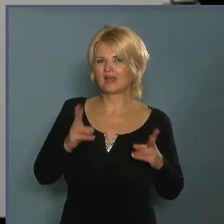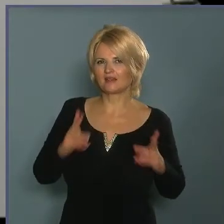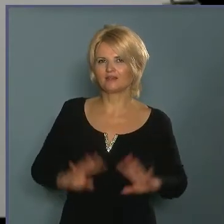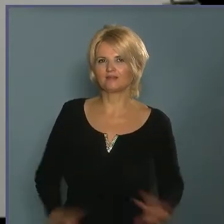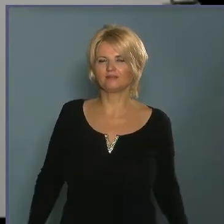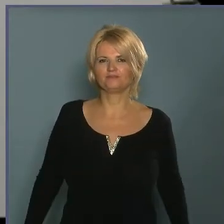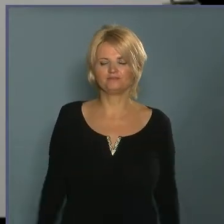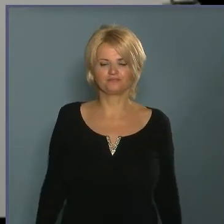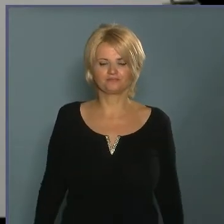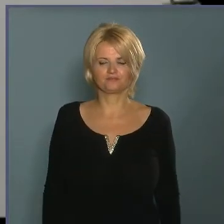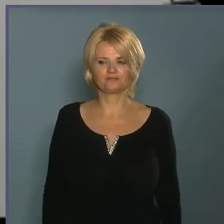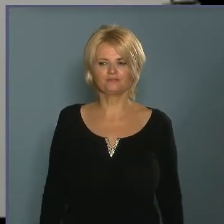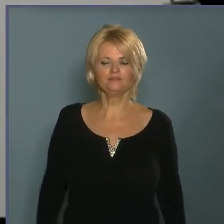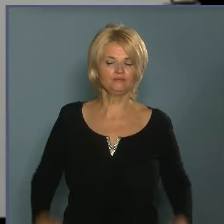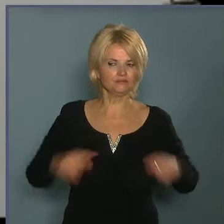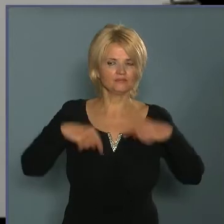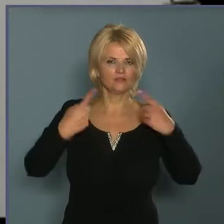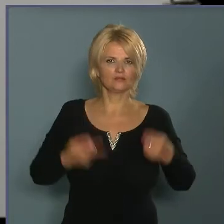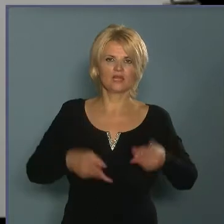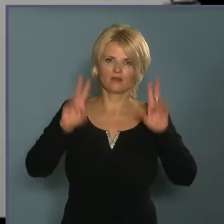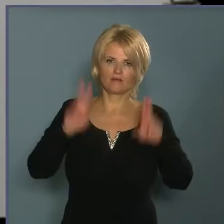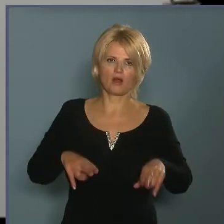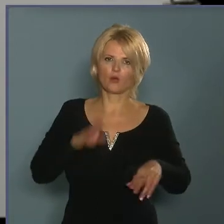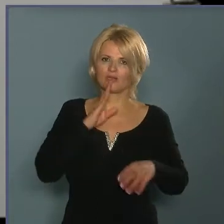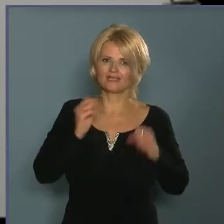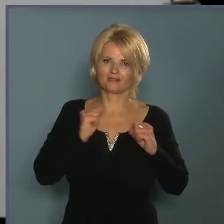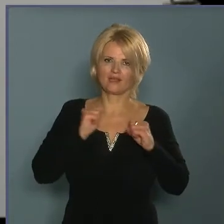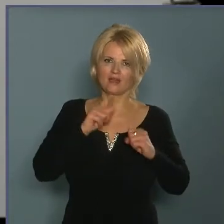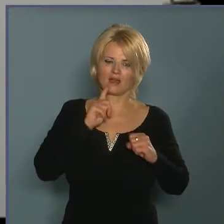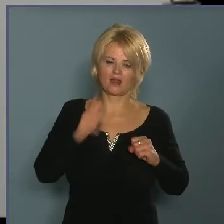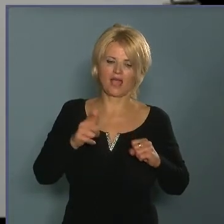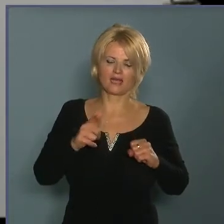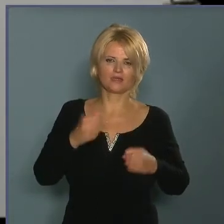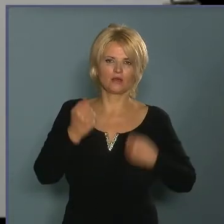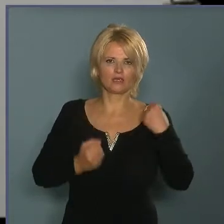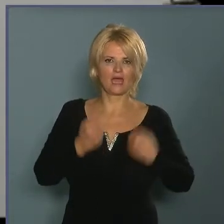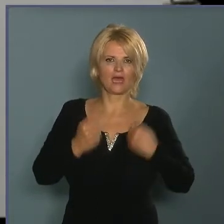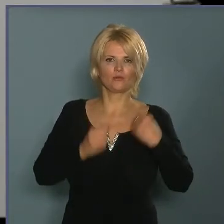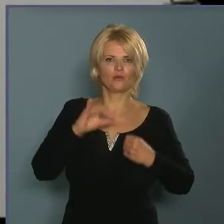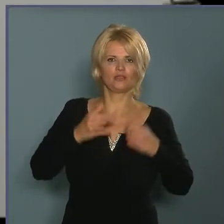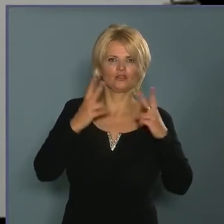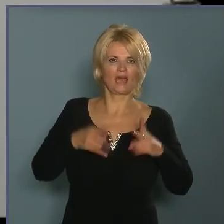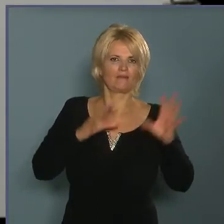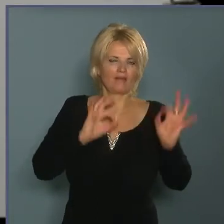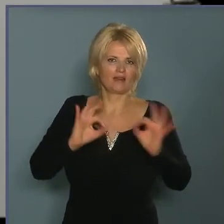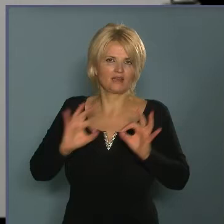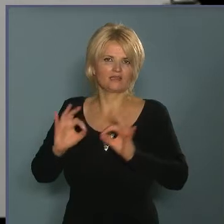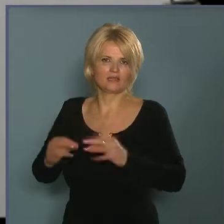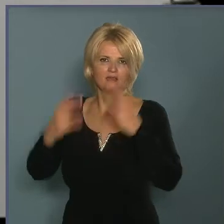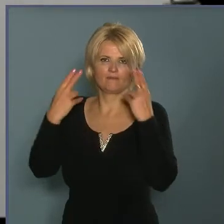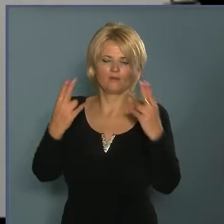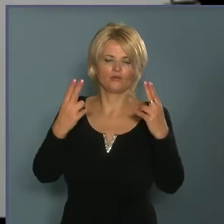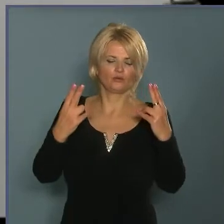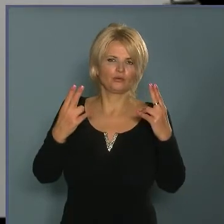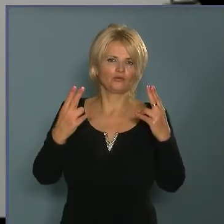hetekben, és csak ezután jön még a valódi tél, tehát nem csak mi magunk, hanem a járműveinket is fel kell készíteni erre. Nagyon